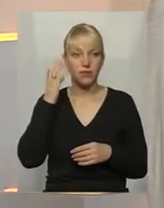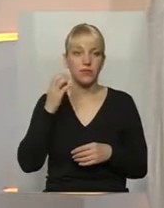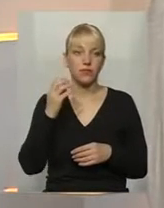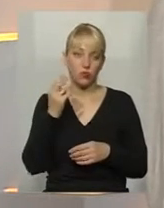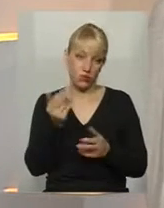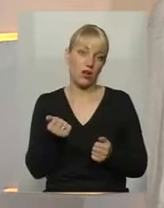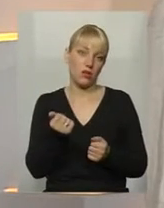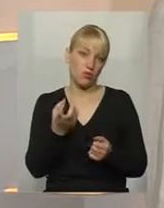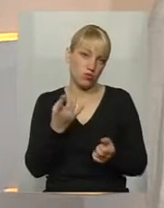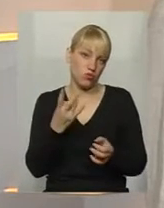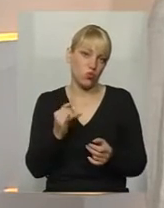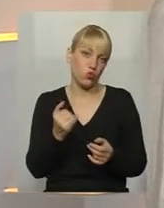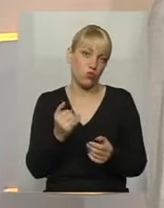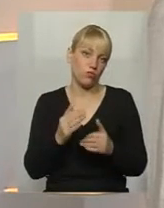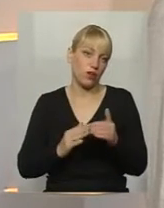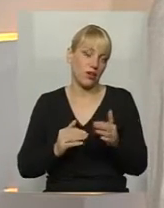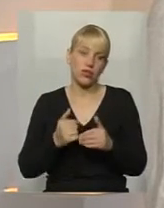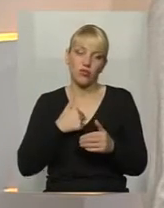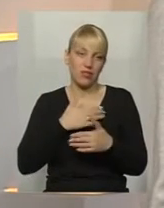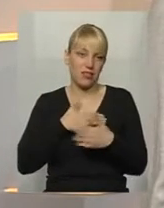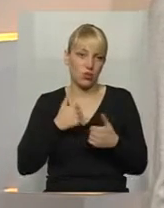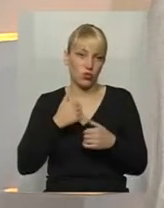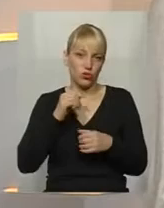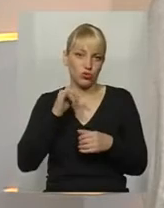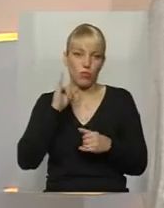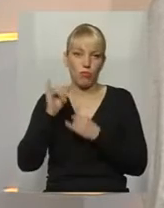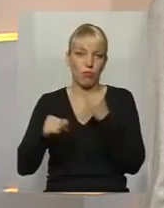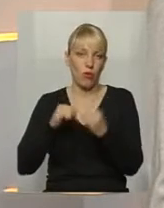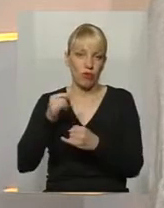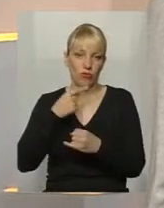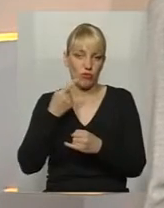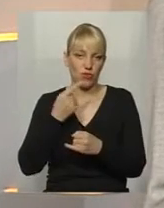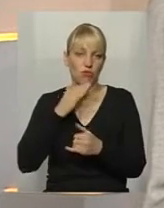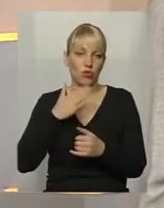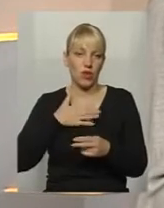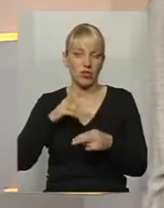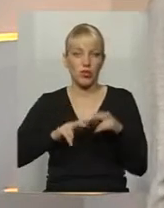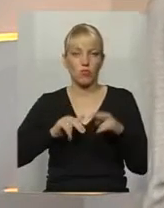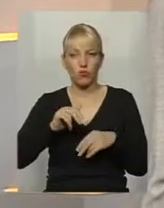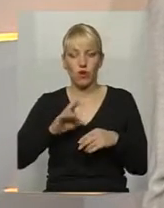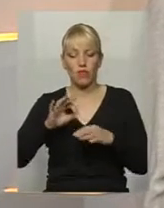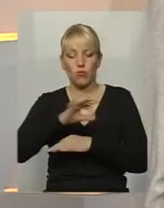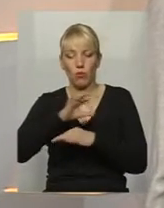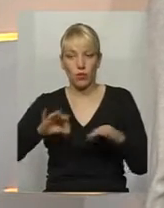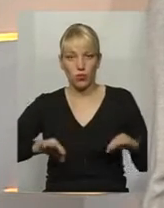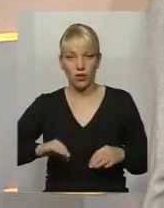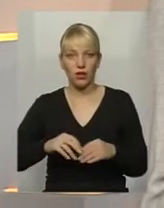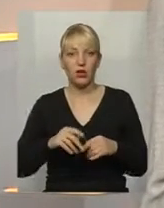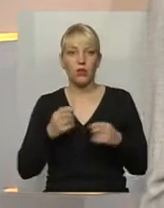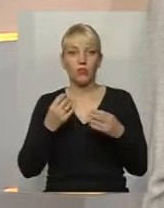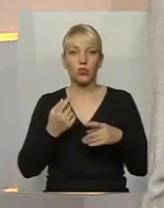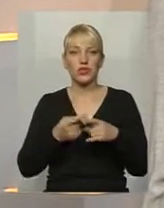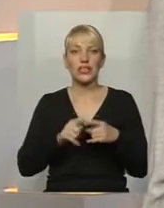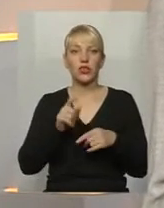ну, практично тих людей, я не хочу говорить нічого поганого, про наших будівельників, про проєктувальників, просто тих людей,